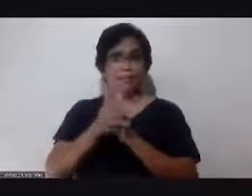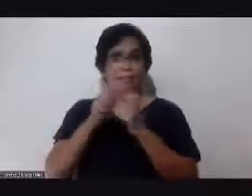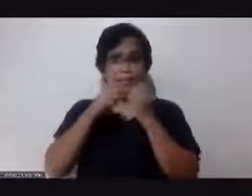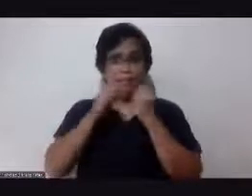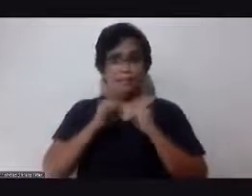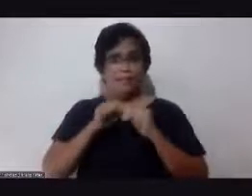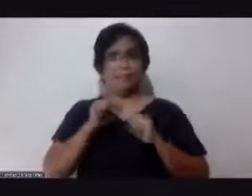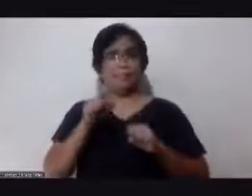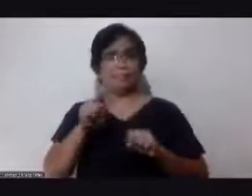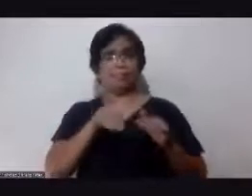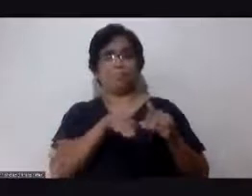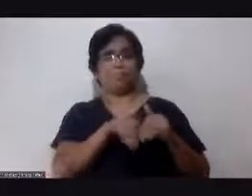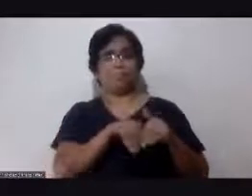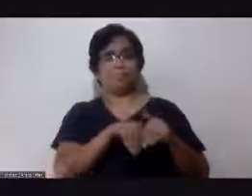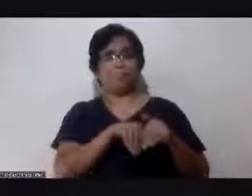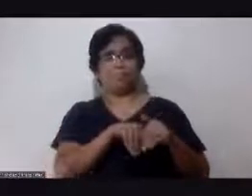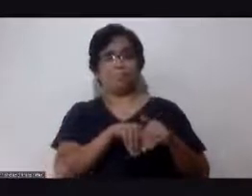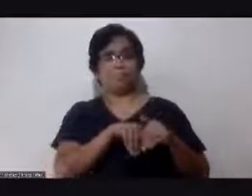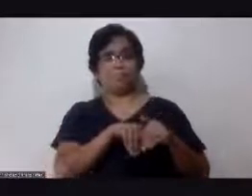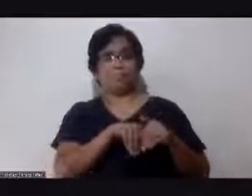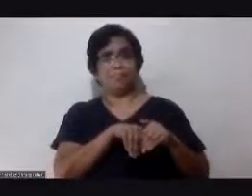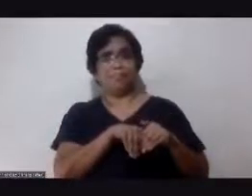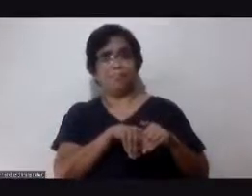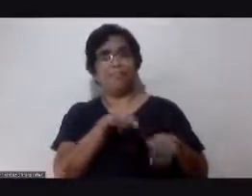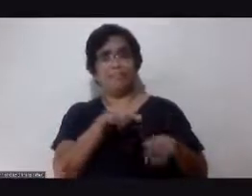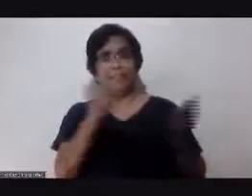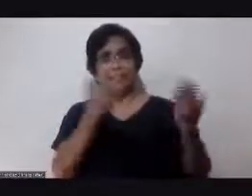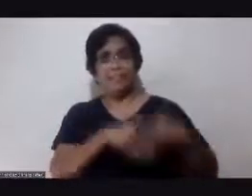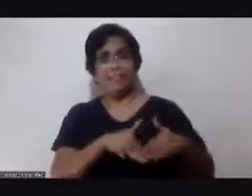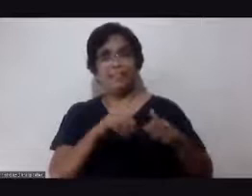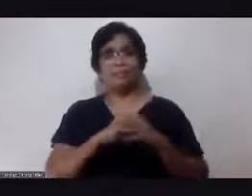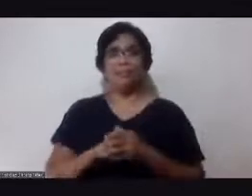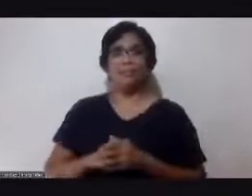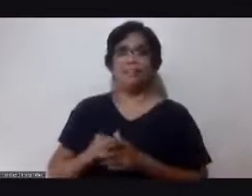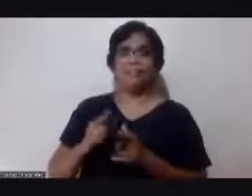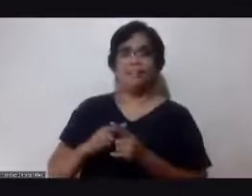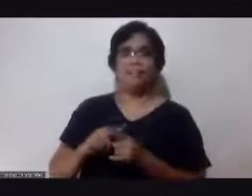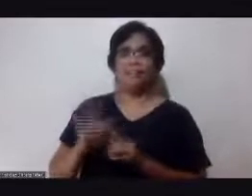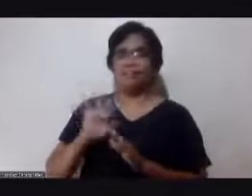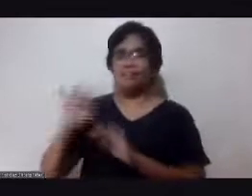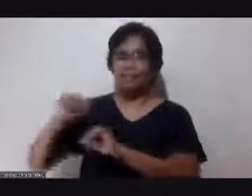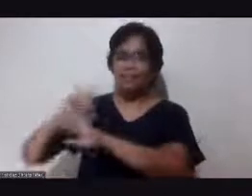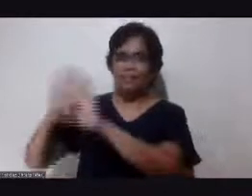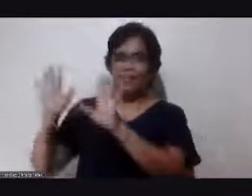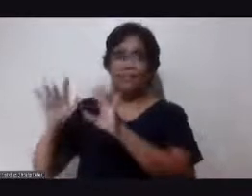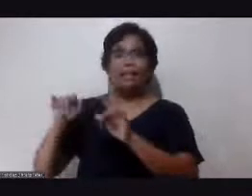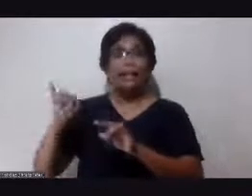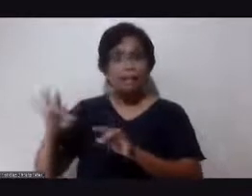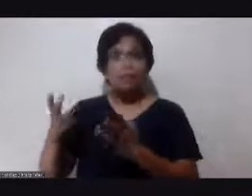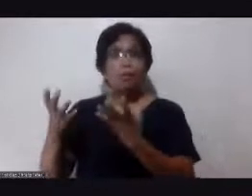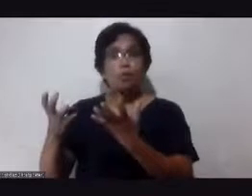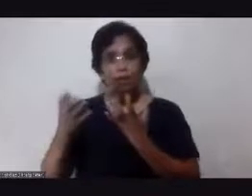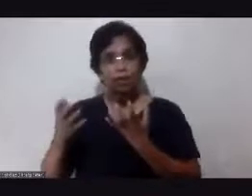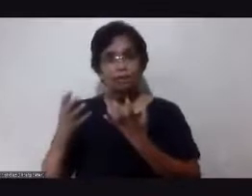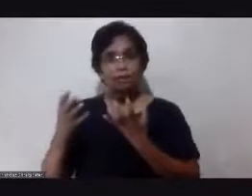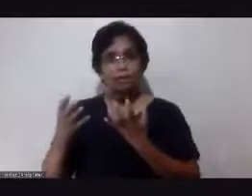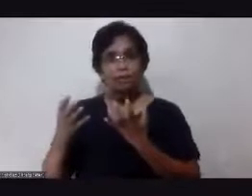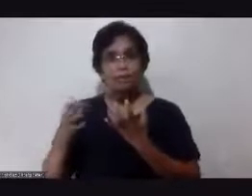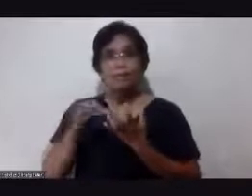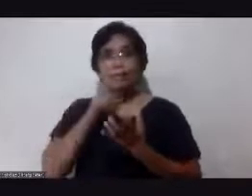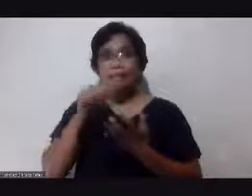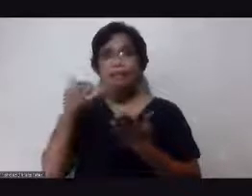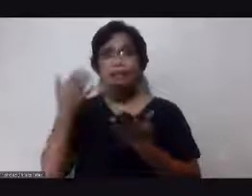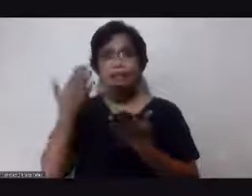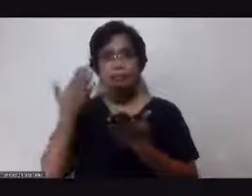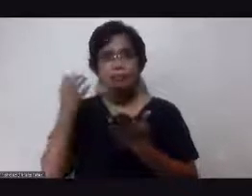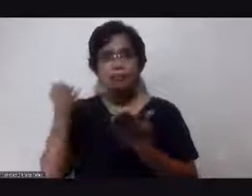Magbuk mo ka dyan. Dyan ka sa sulok, dyan ka sa dilim, okay? Huwag ka dyan sa liwanag. Kung gusto mong hindi masayang